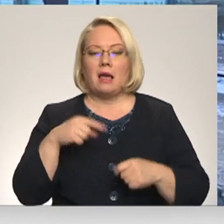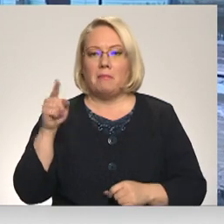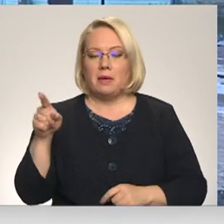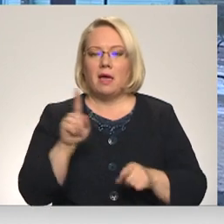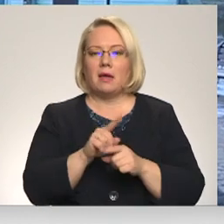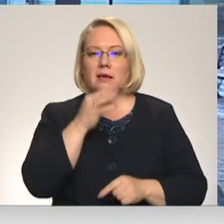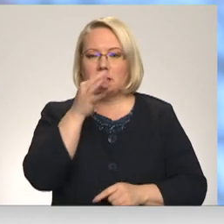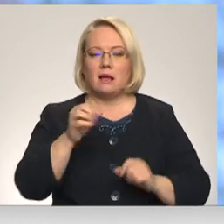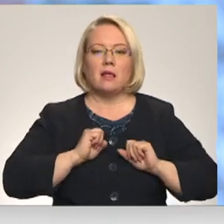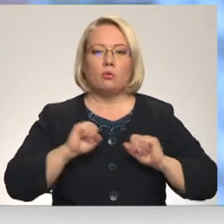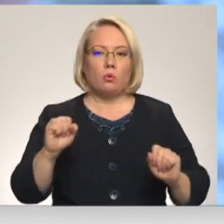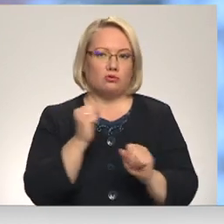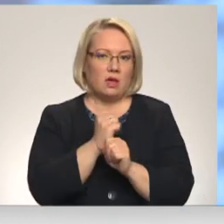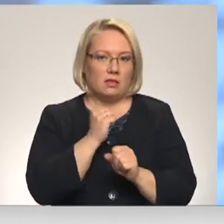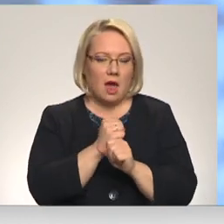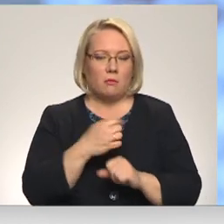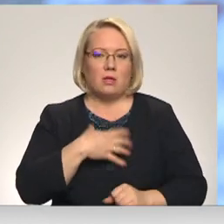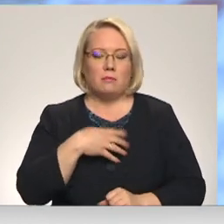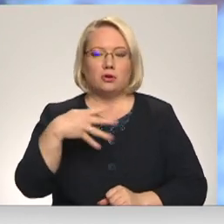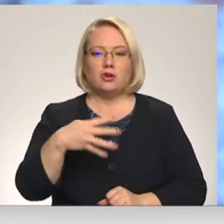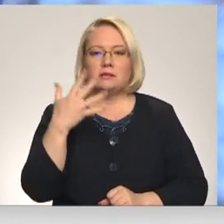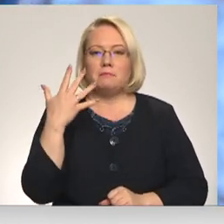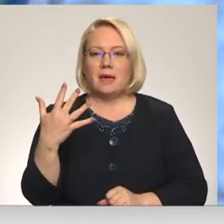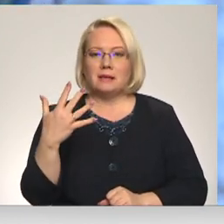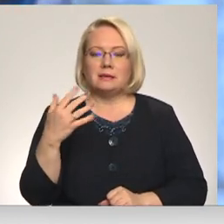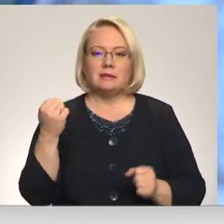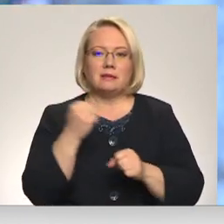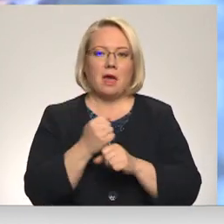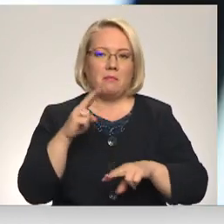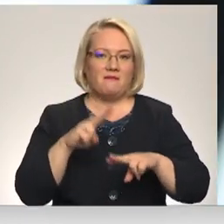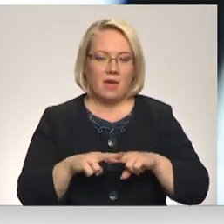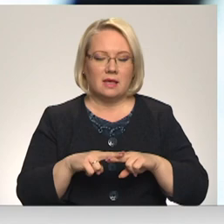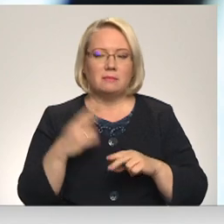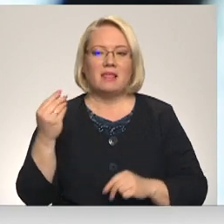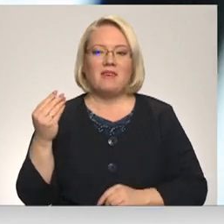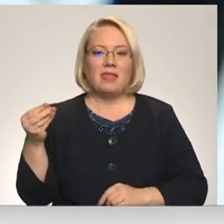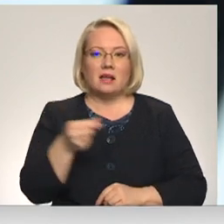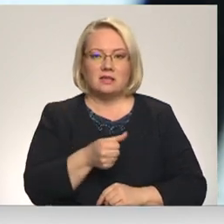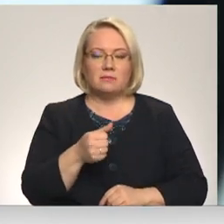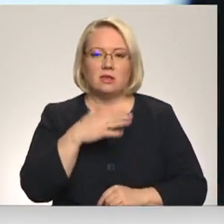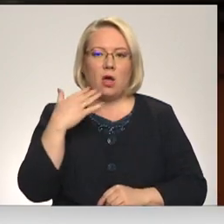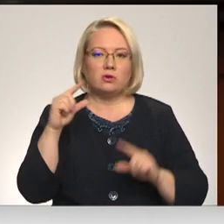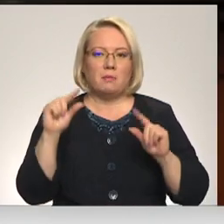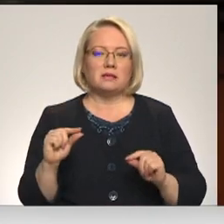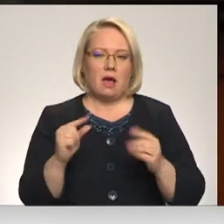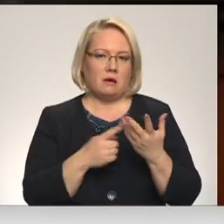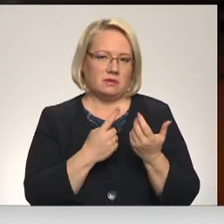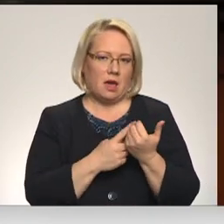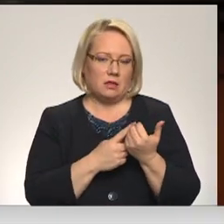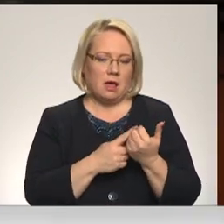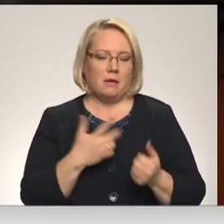nodrošinātu darbu, nepieciešamies 45 štata vietas, bet realtātē finansējums ir krietni mazākam skaitam. Mēs